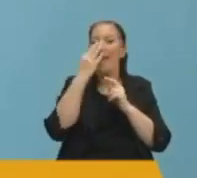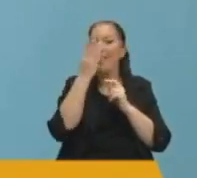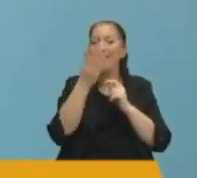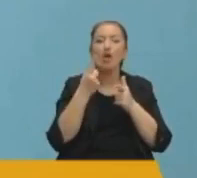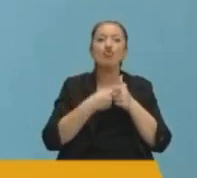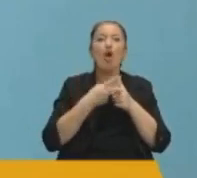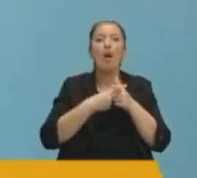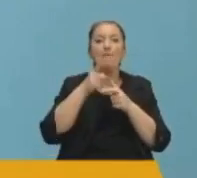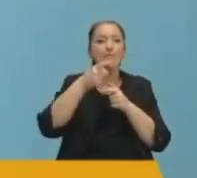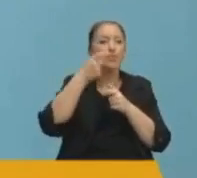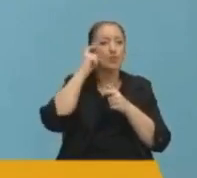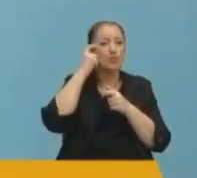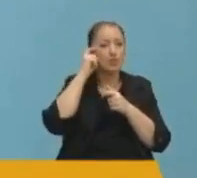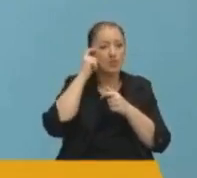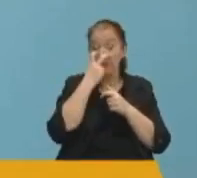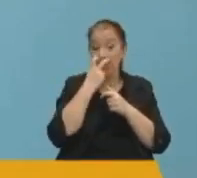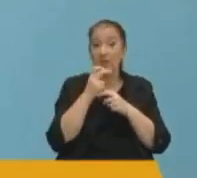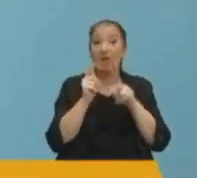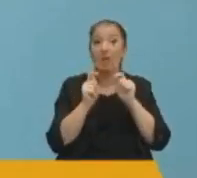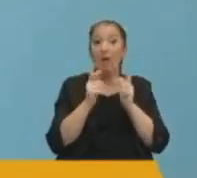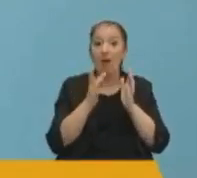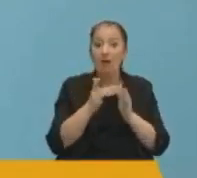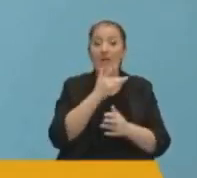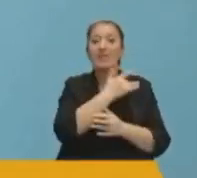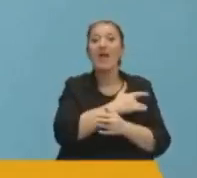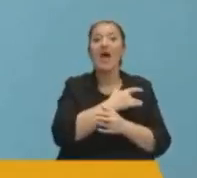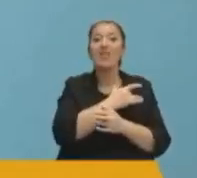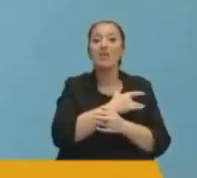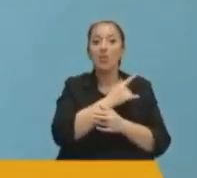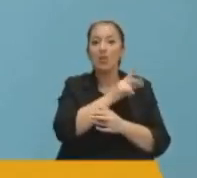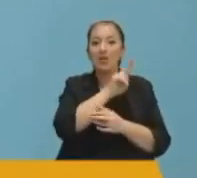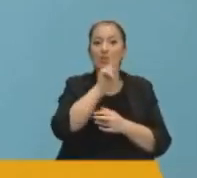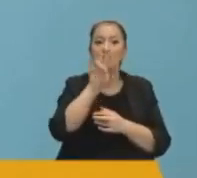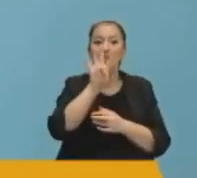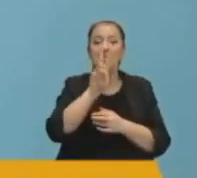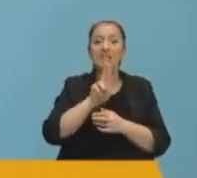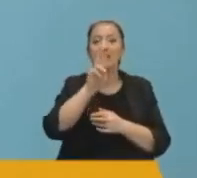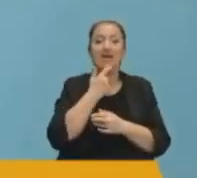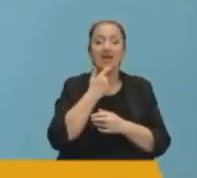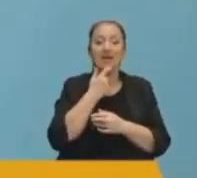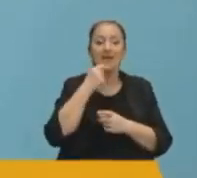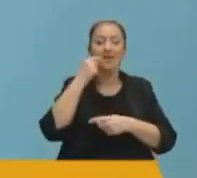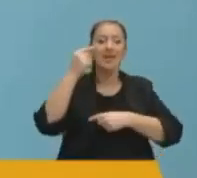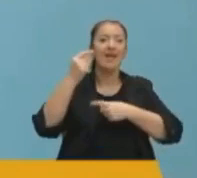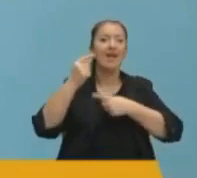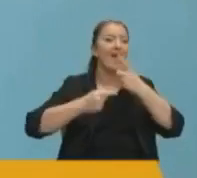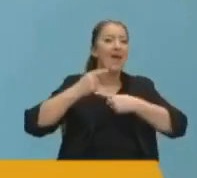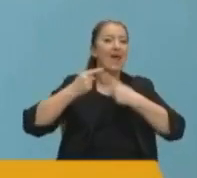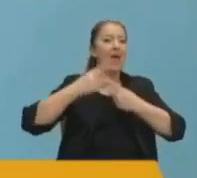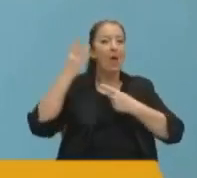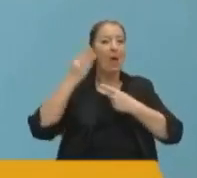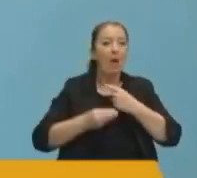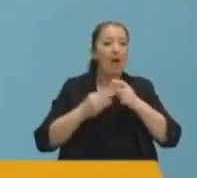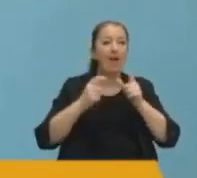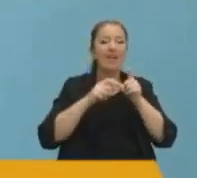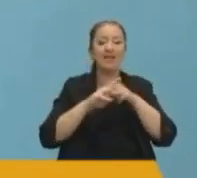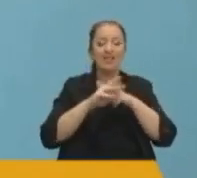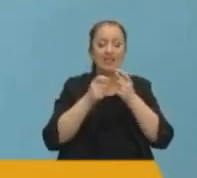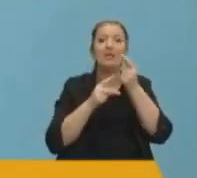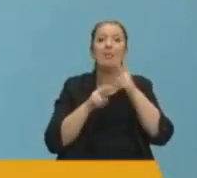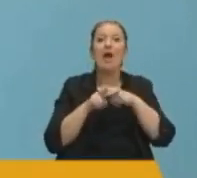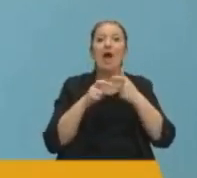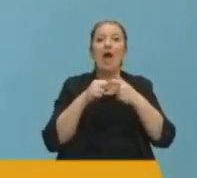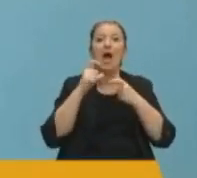kadar ihtiman ve incelik gösterirken, Anadolu irfanının 747 yıllık geleneği olan Şebi Aruz Mevlevi ayını icrasında